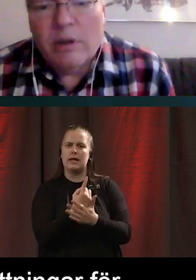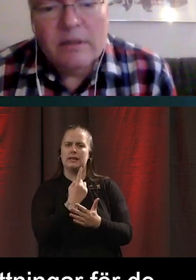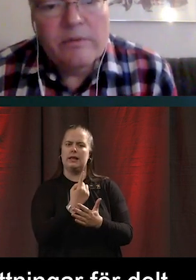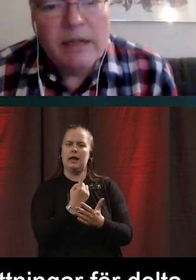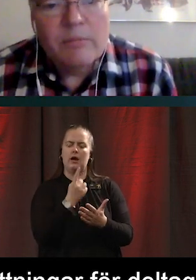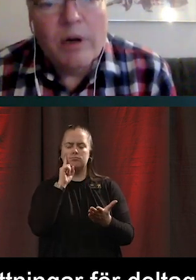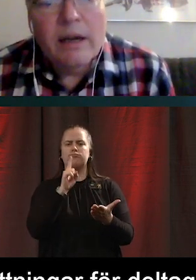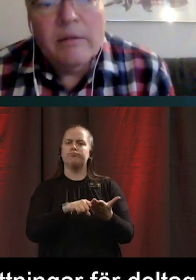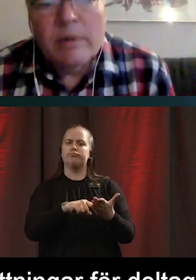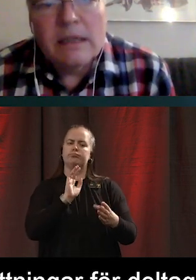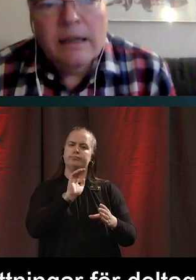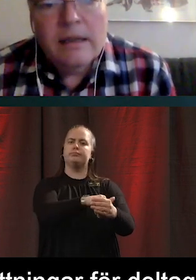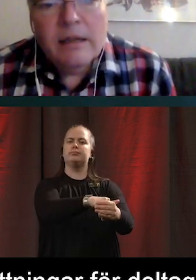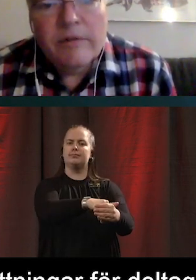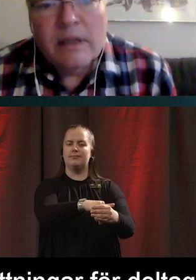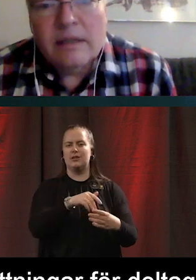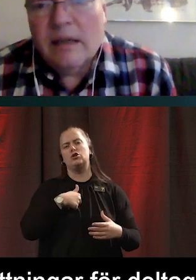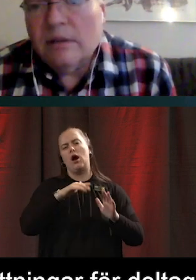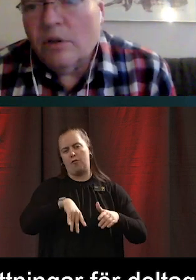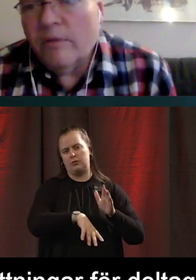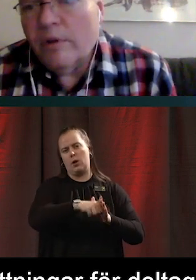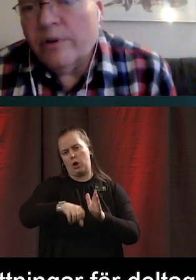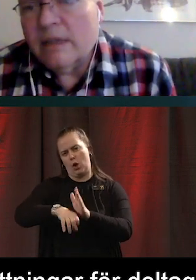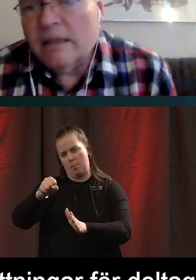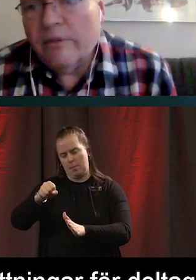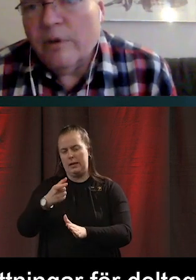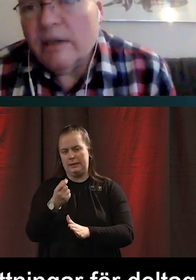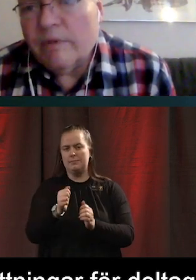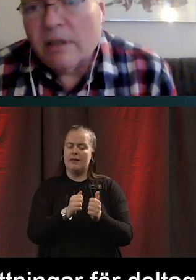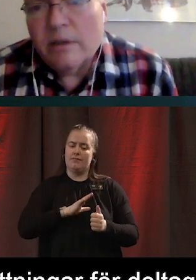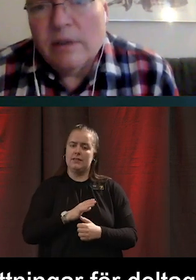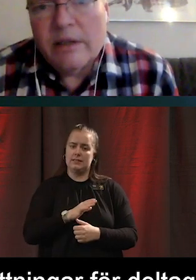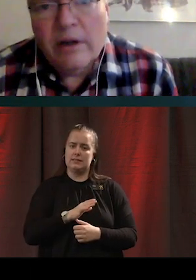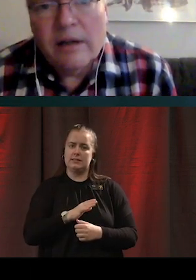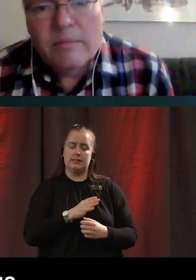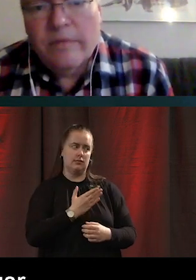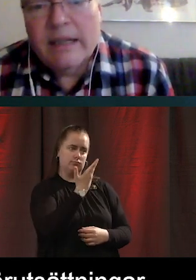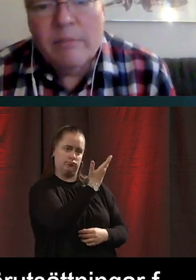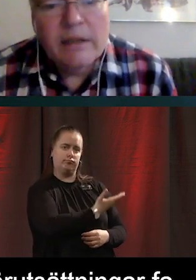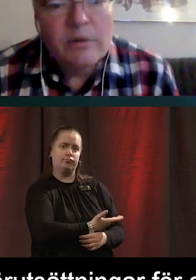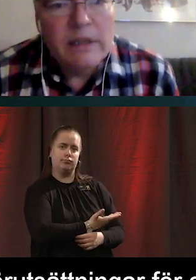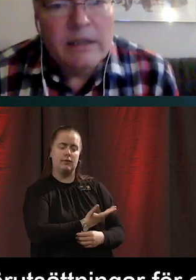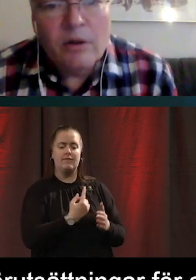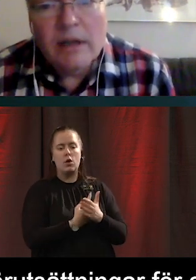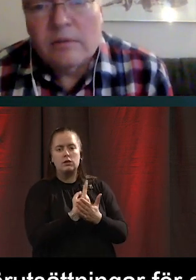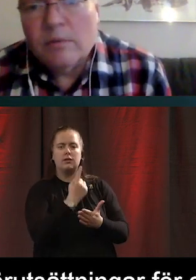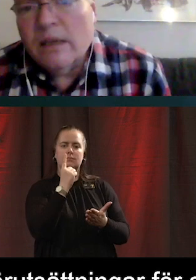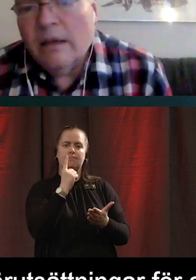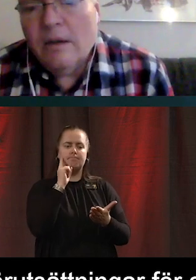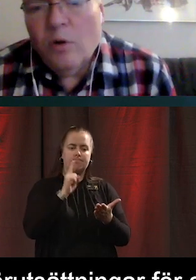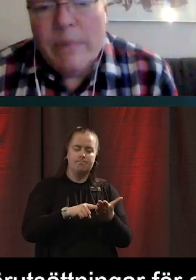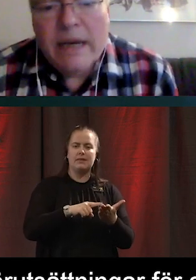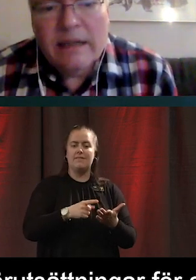har pratat om väldigt många här. Men det finns ett antal förutsättningar för att vi ska kunna göra fler människor digitala.